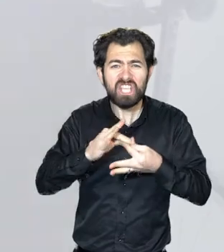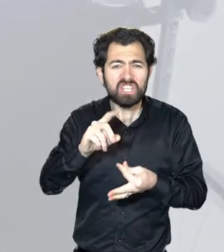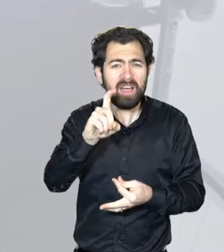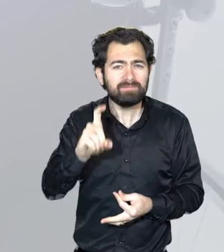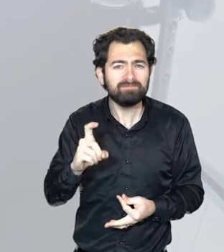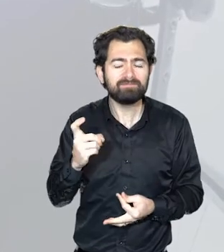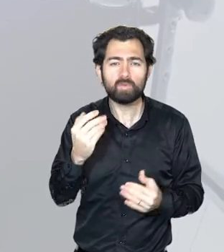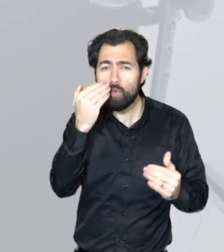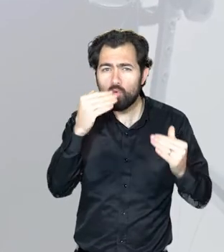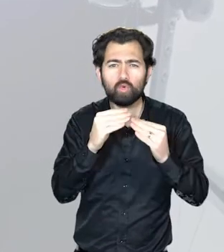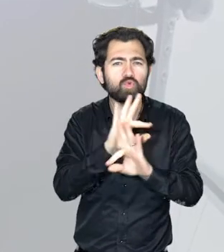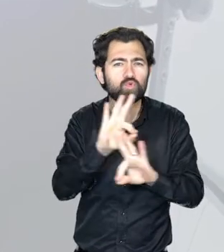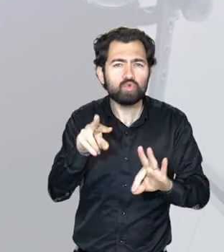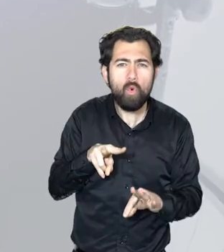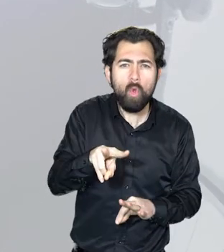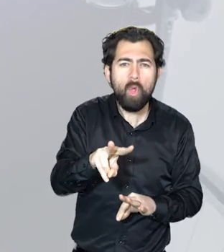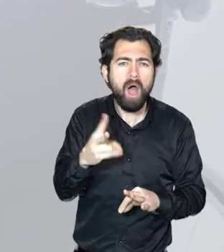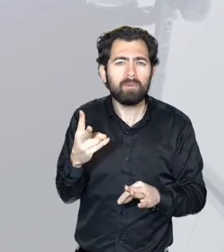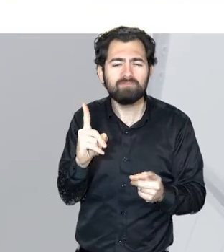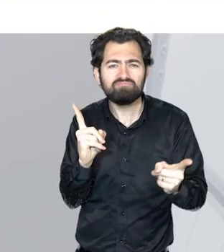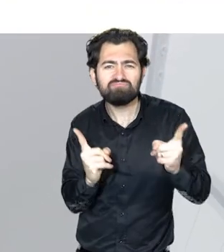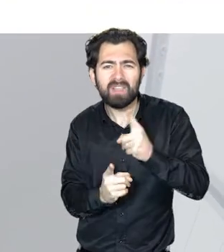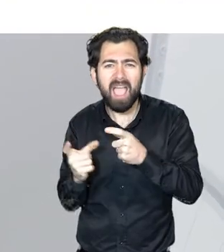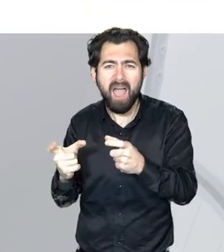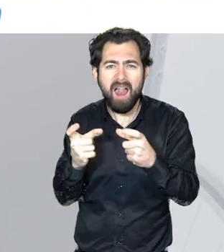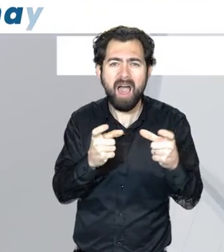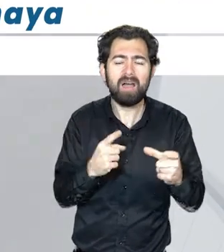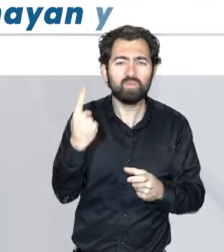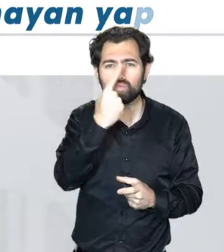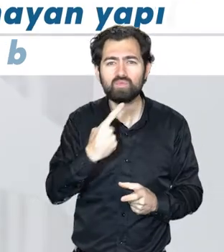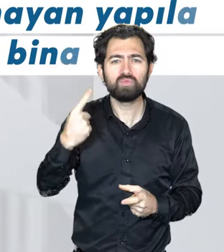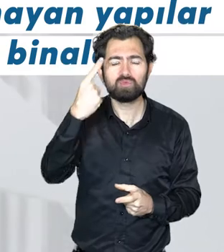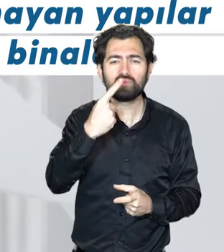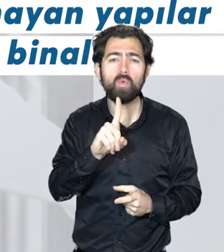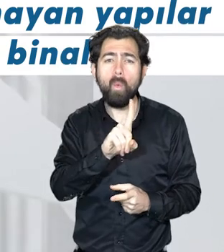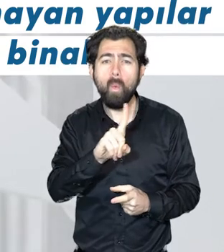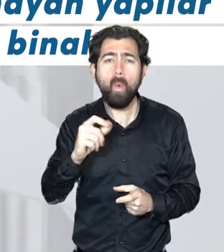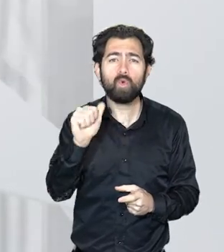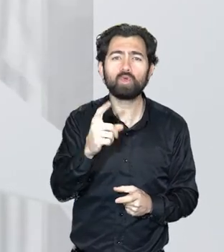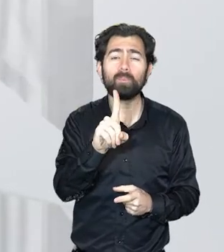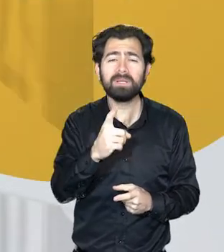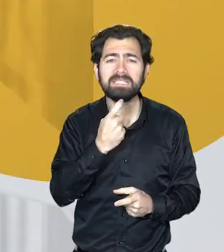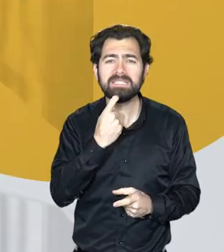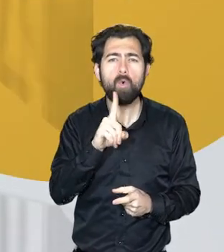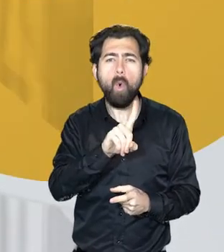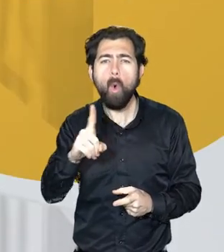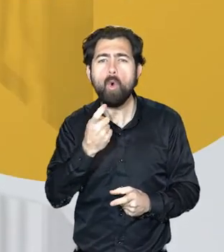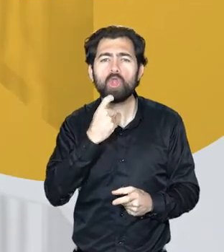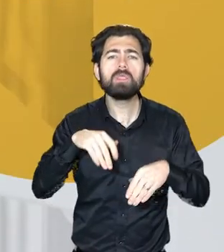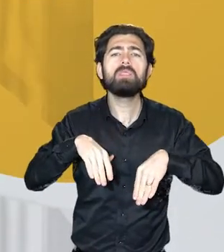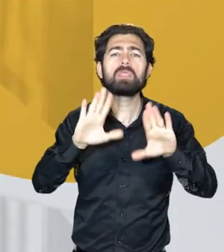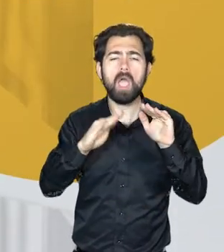engelliler? Uygun olmayan kaldırımlar, rampasız, asansörsüz mekanlar yüzünden 10 gün,